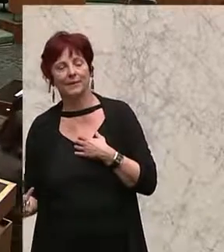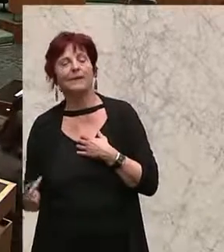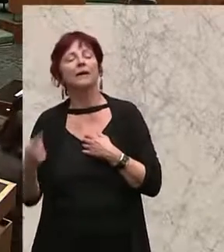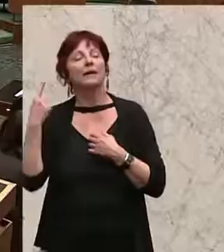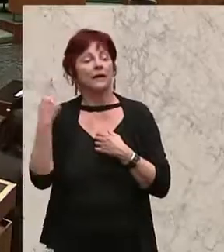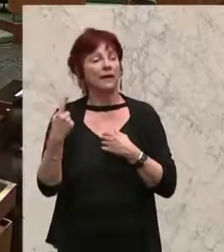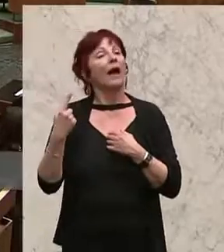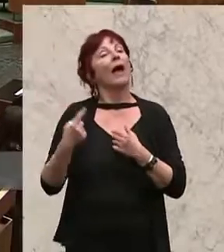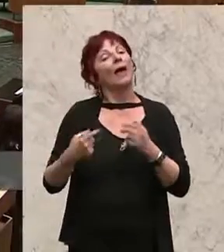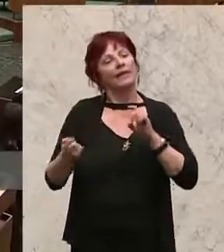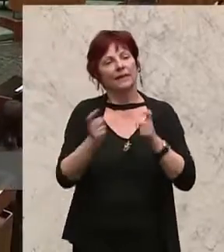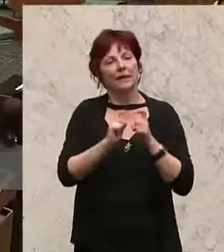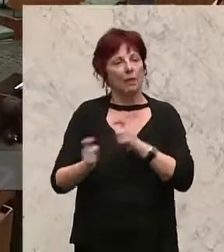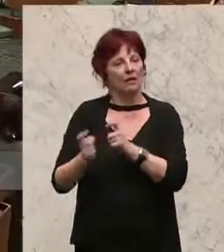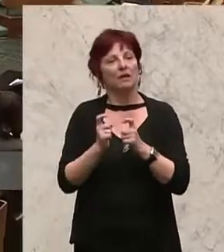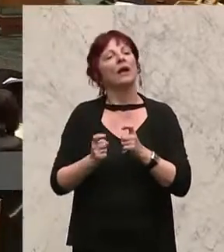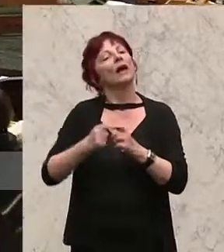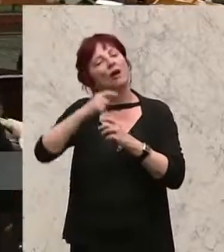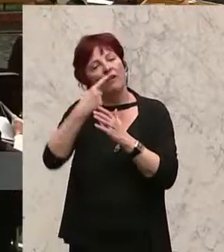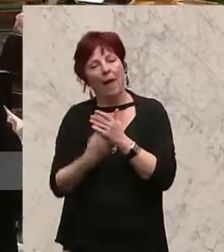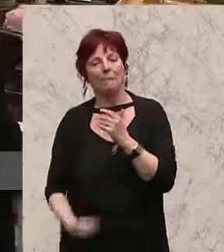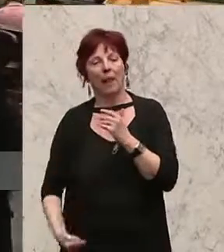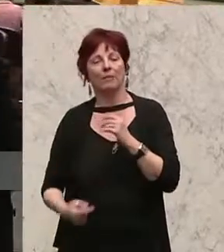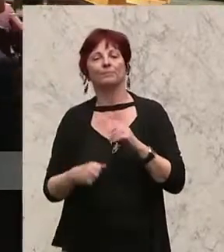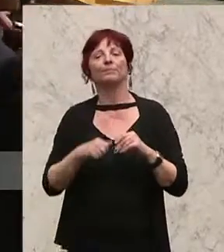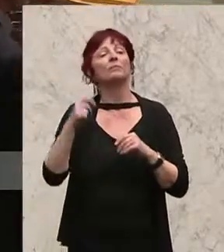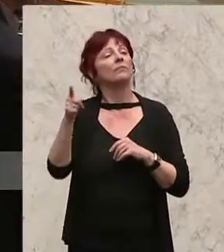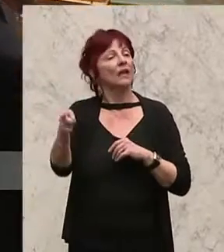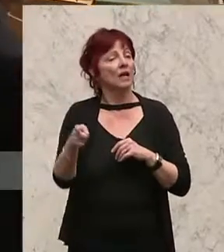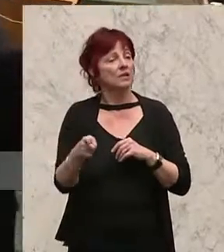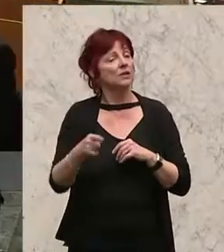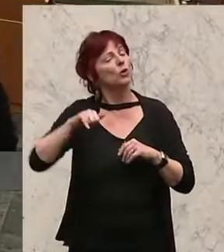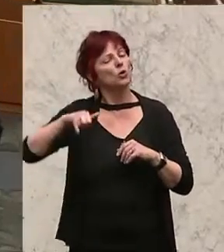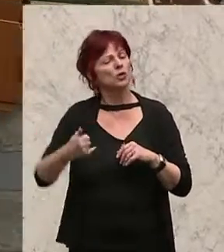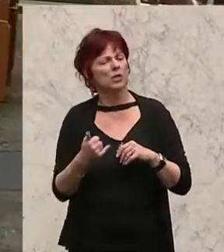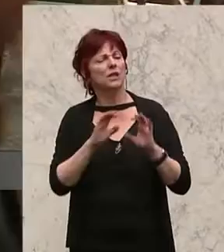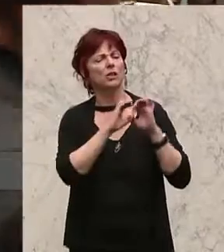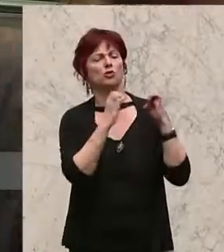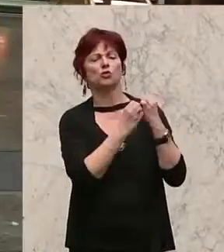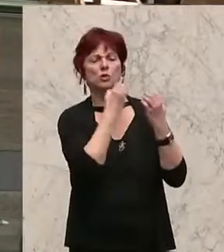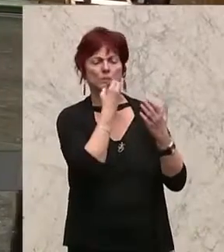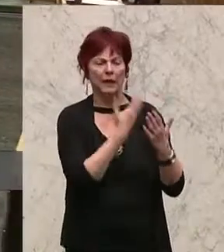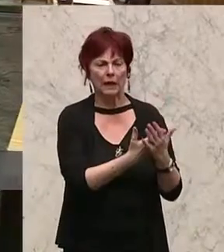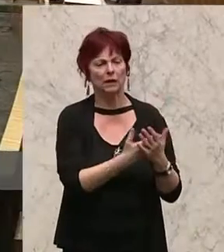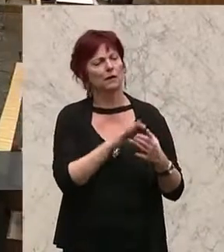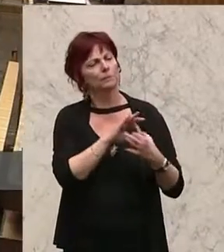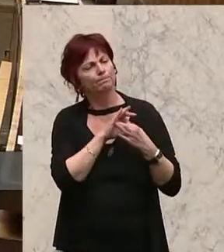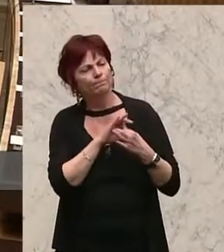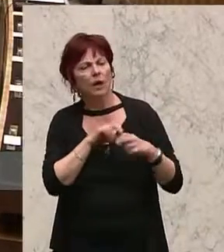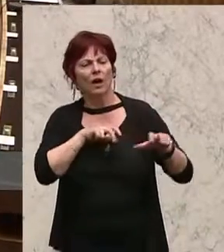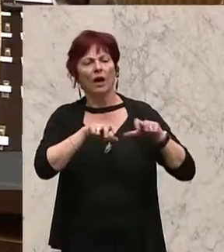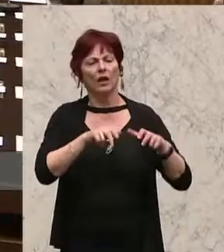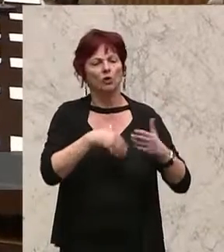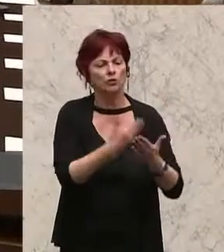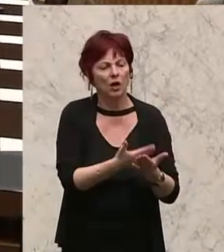38 werden gemeinsam behandelt und betreffen den Bereich Justiz. Überarbeitet werden soll unter anderem die Kronzeugenregelung.